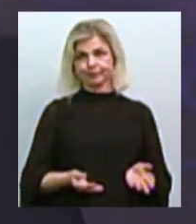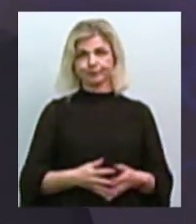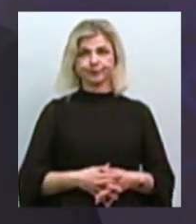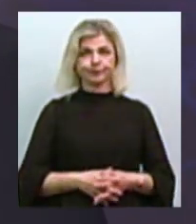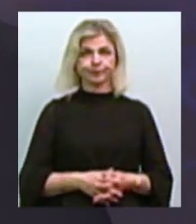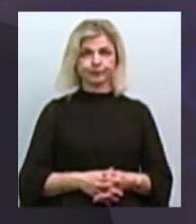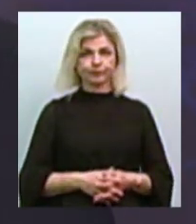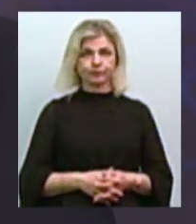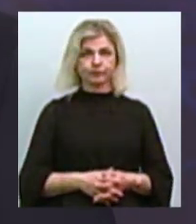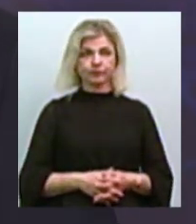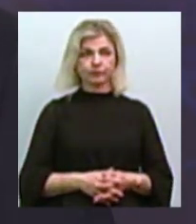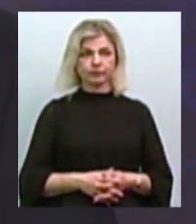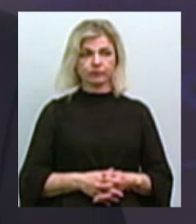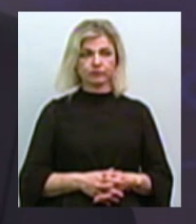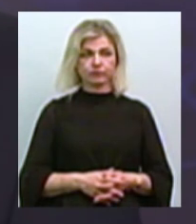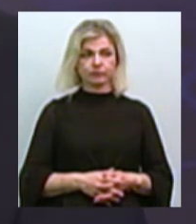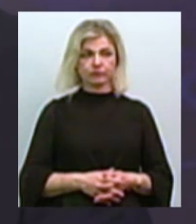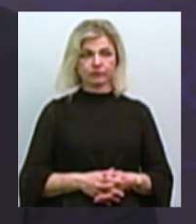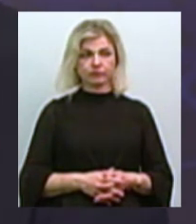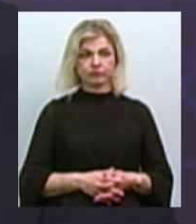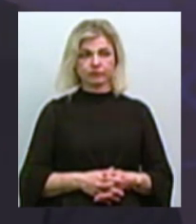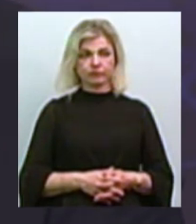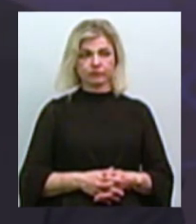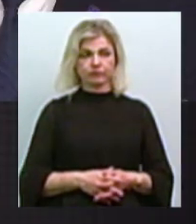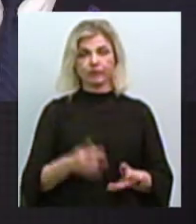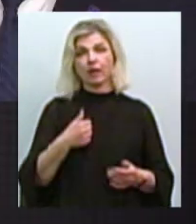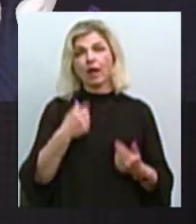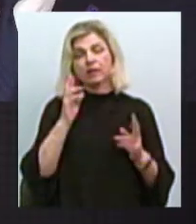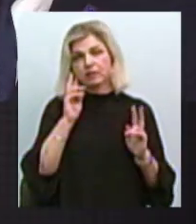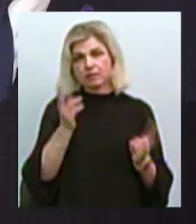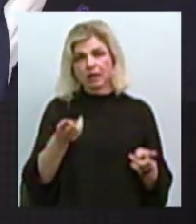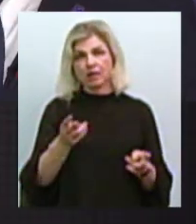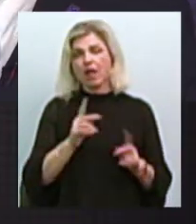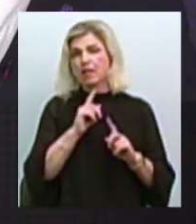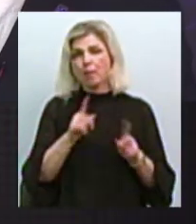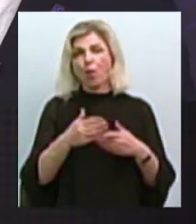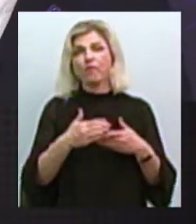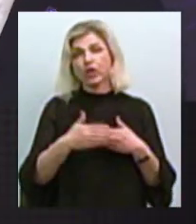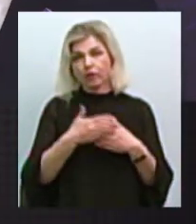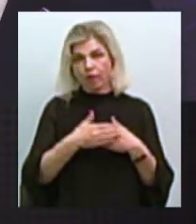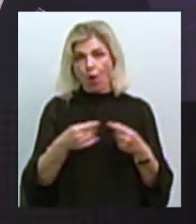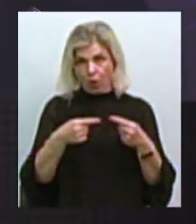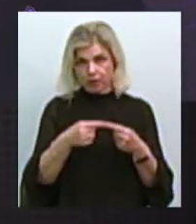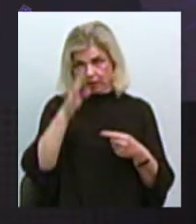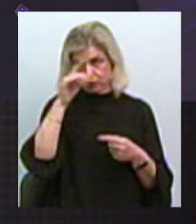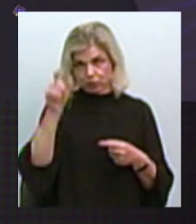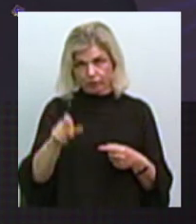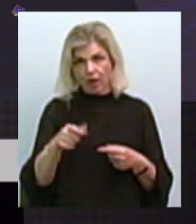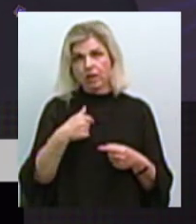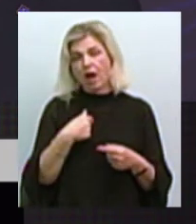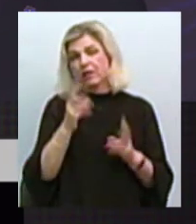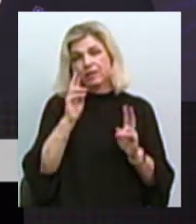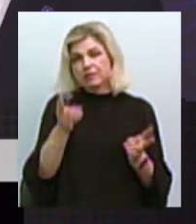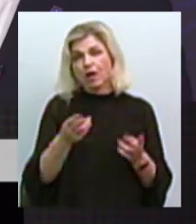Ви говорили про нашого конкретного глядача? Ну, я, можливо, я не знаю, я розкриваю ситуацію.